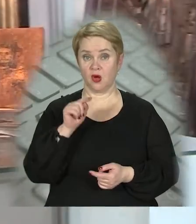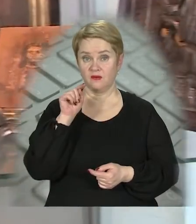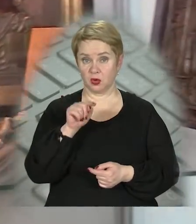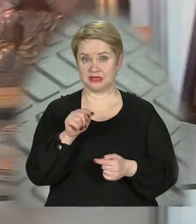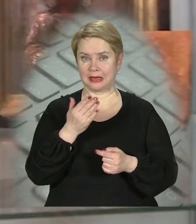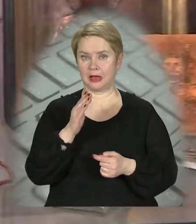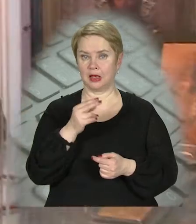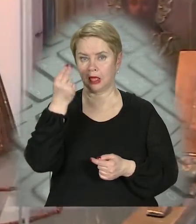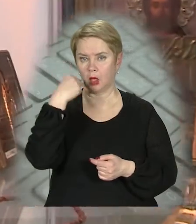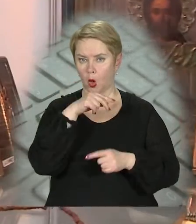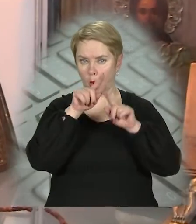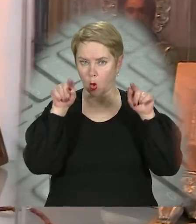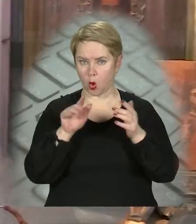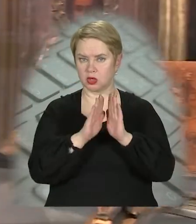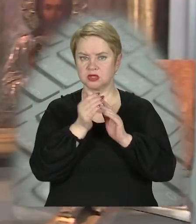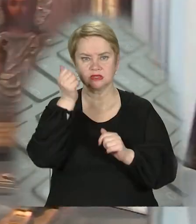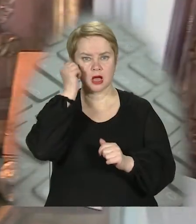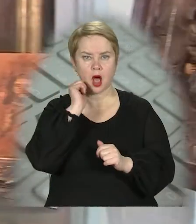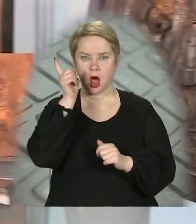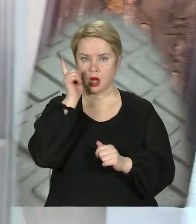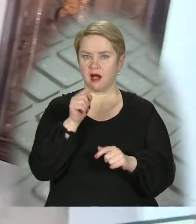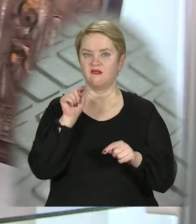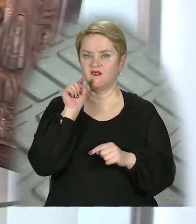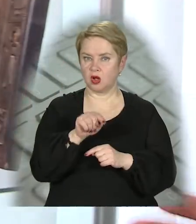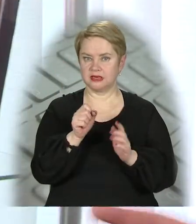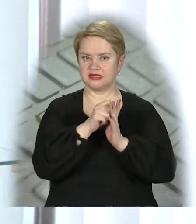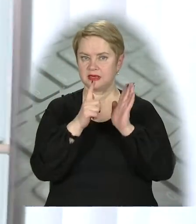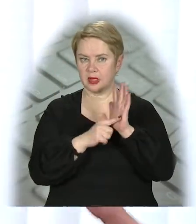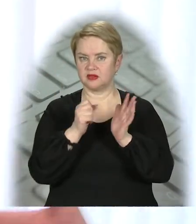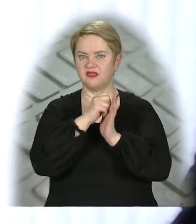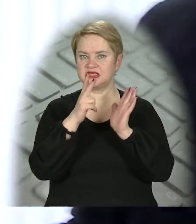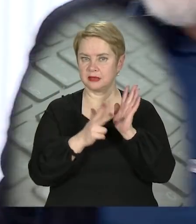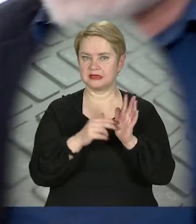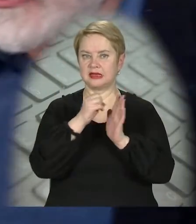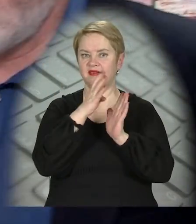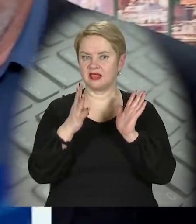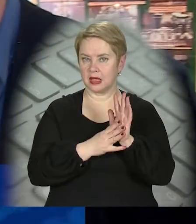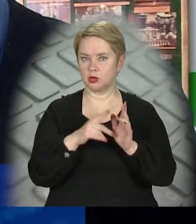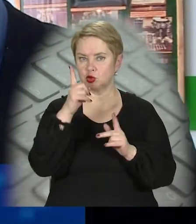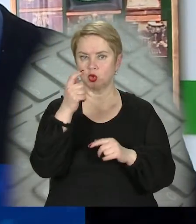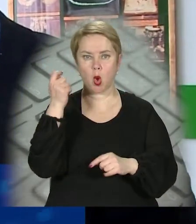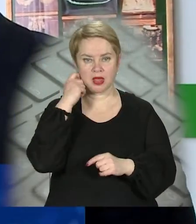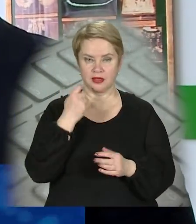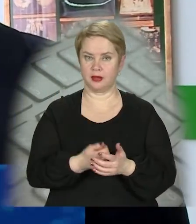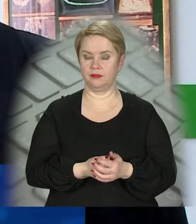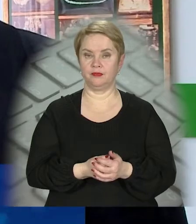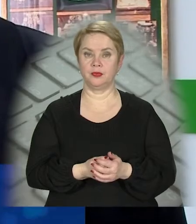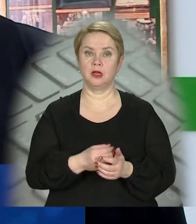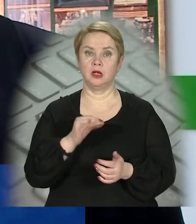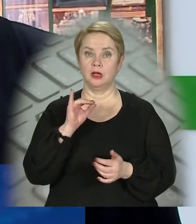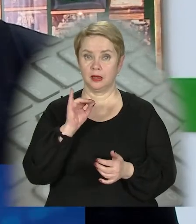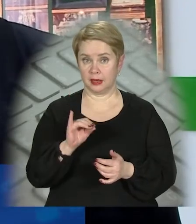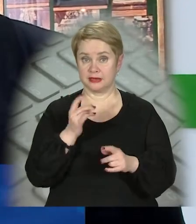ікони і книжки – це дуже старовинні речі. Вони 17, 18, 19 століття. І